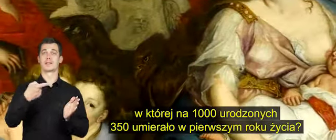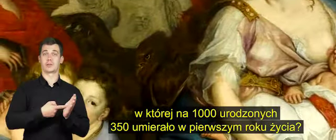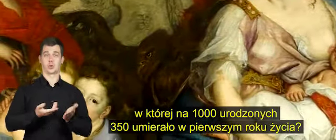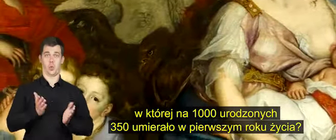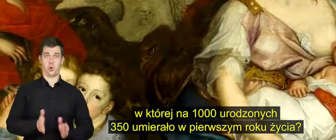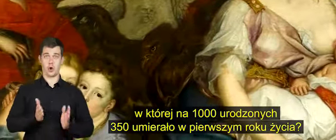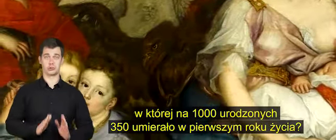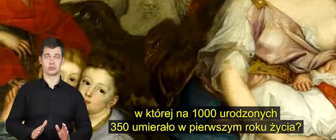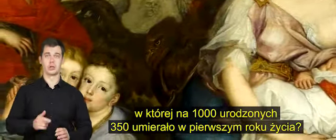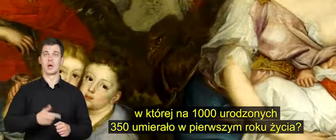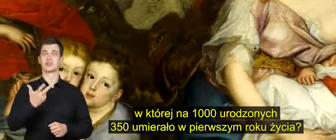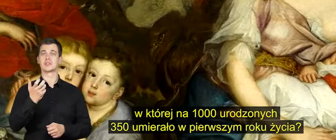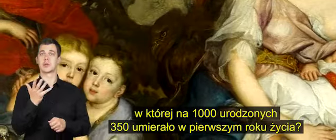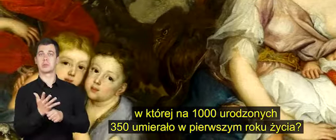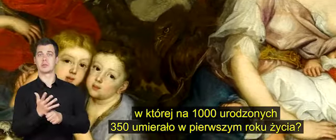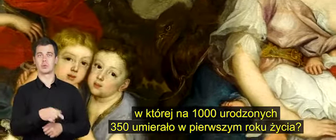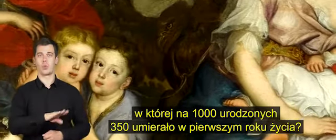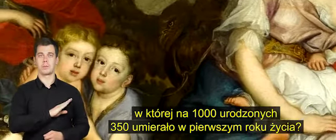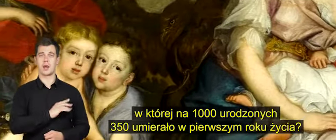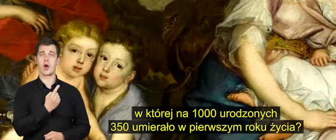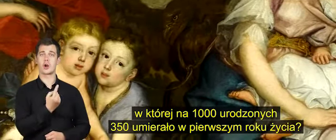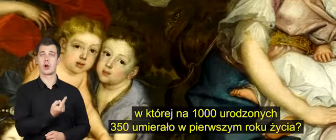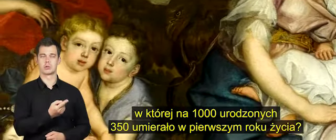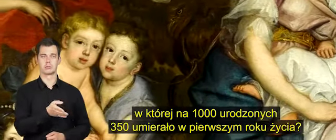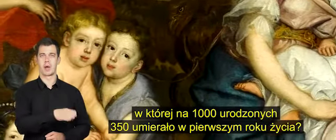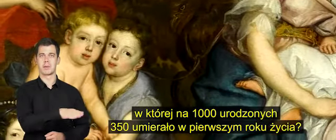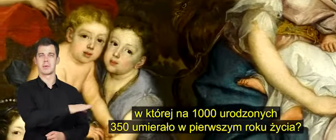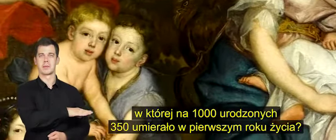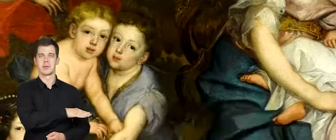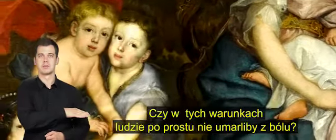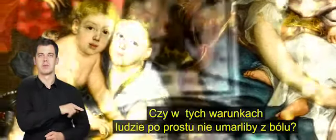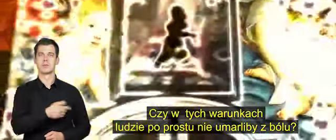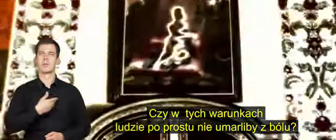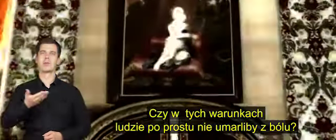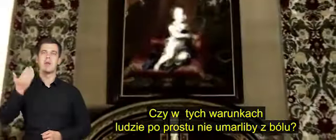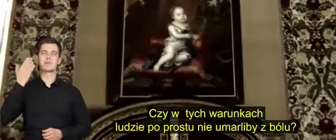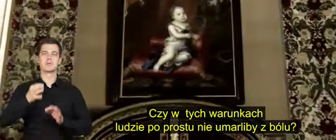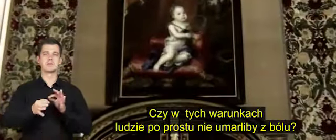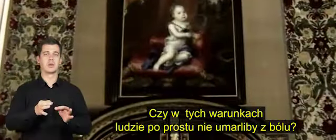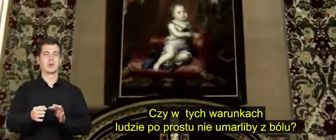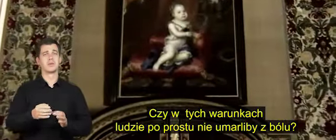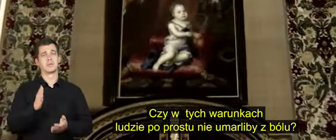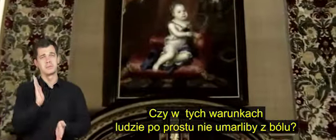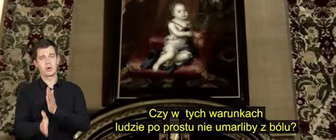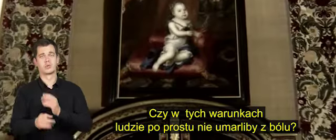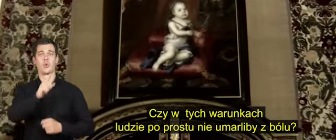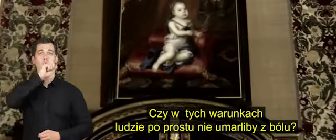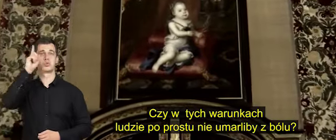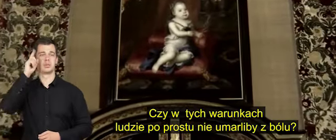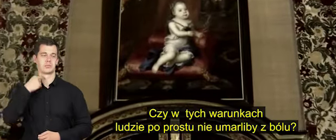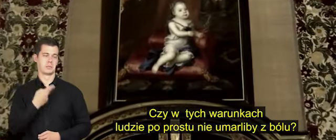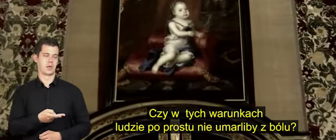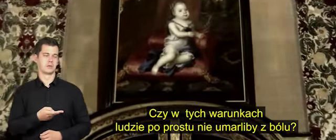urodzonych 350 umierało w pierwszym roku życia? Czy w tych warunkach ludzie po prostu nie